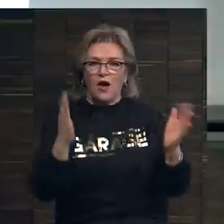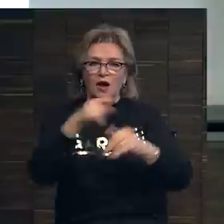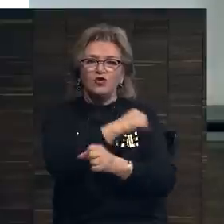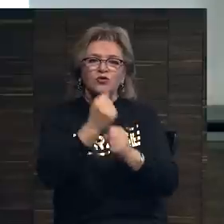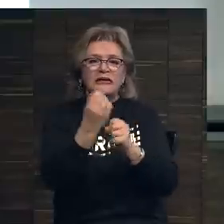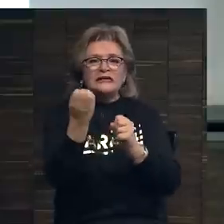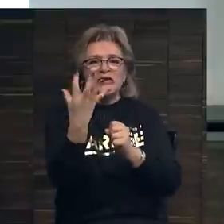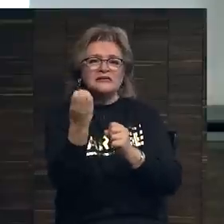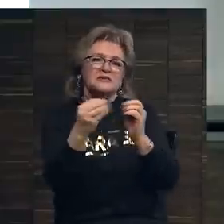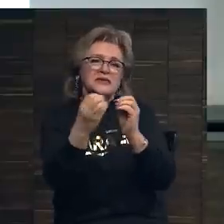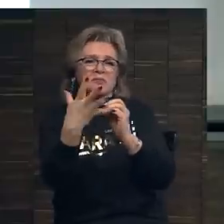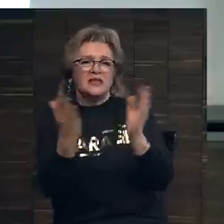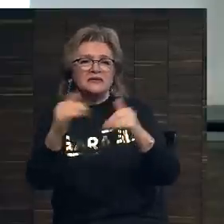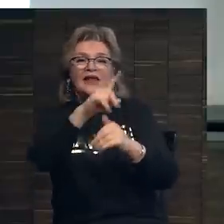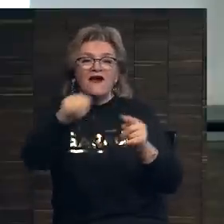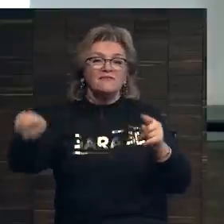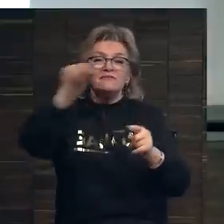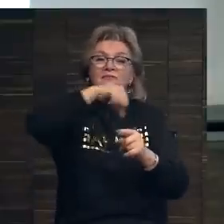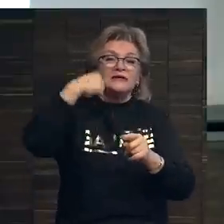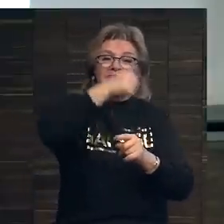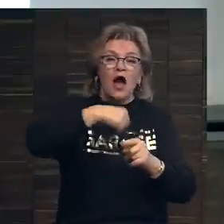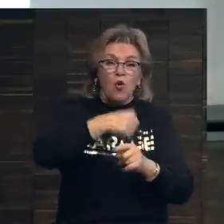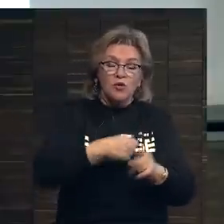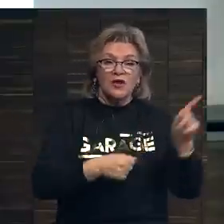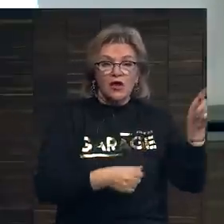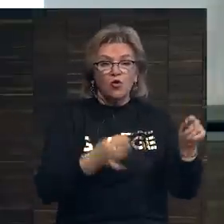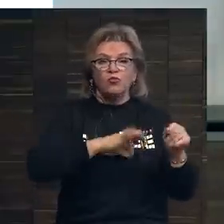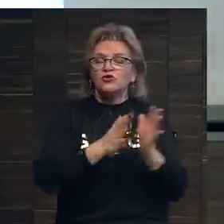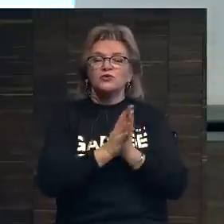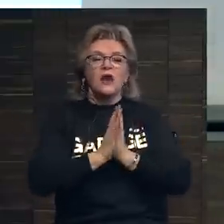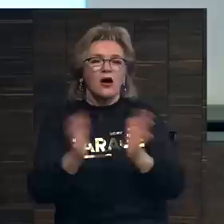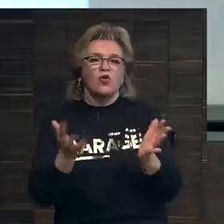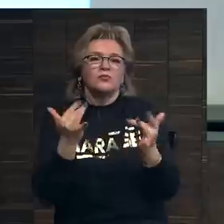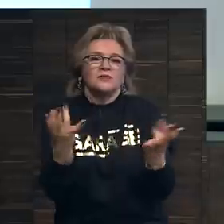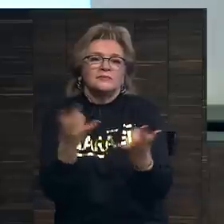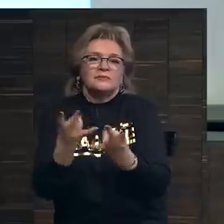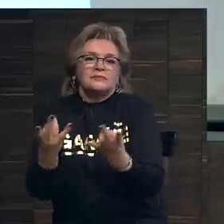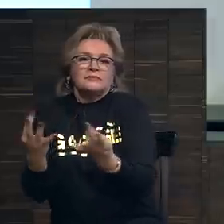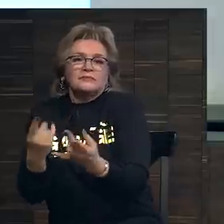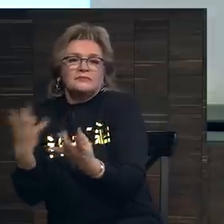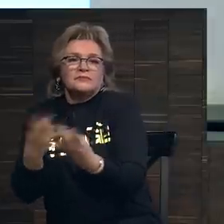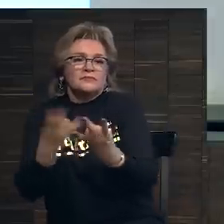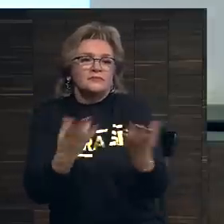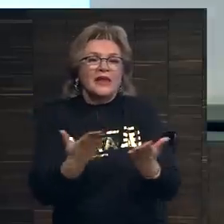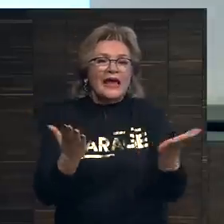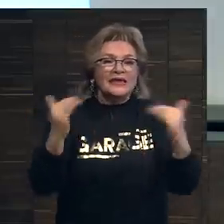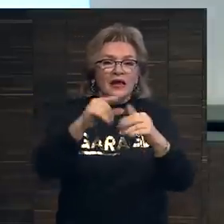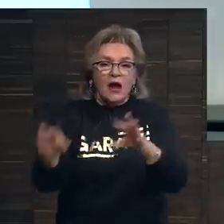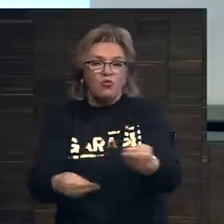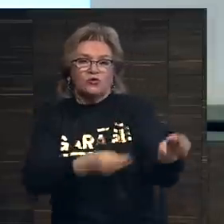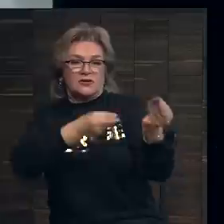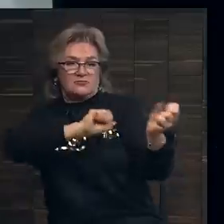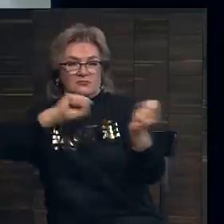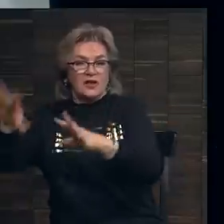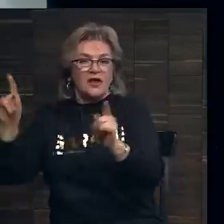Он создает 10-15 произведений за год, и он пользуется огромным спросом. Какие-то работы окажутся в музеях,